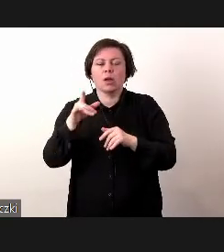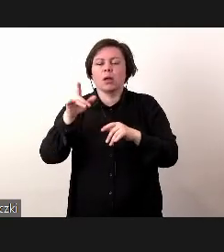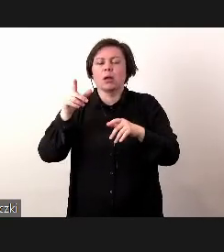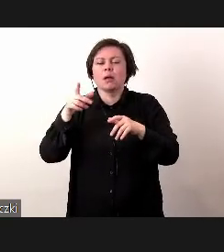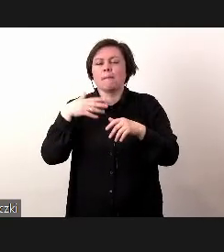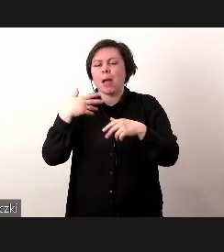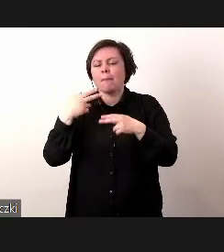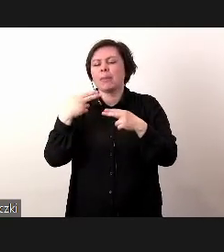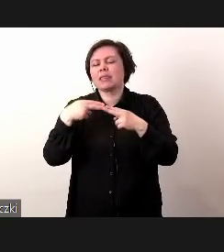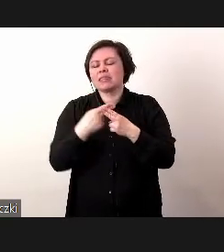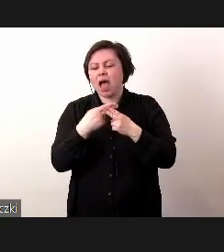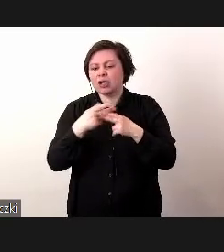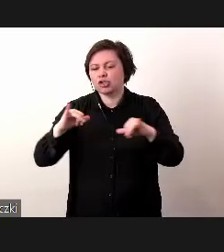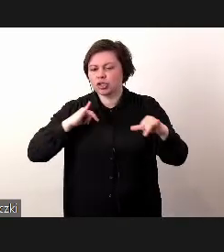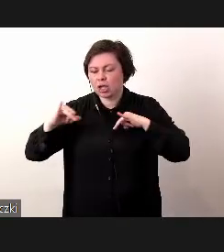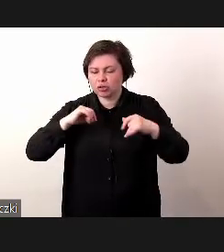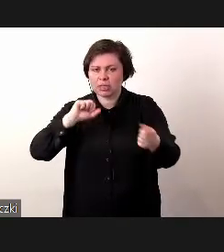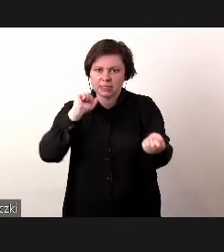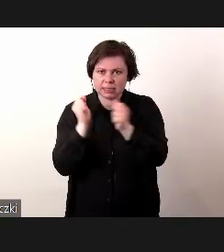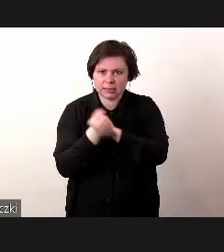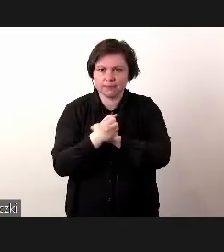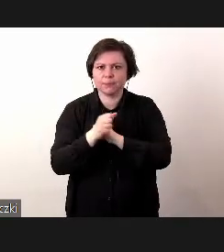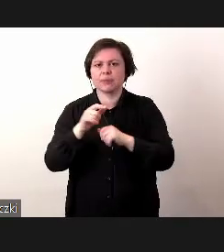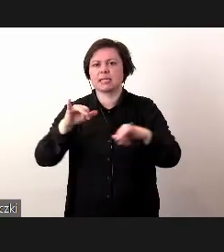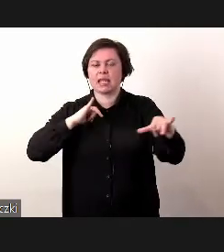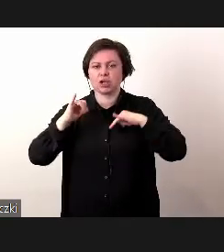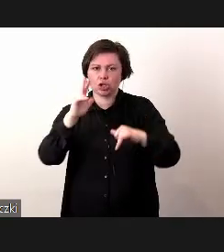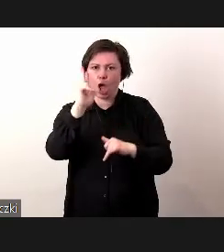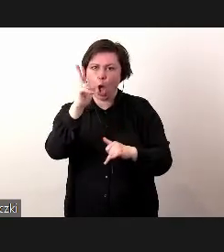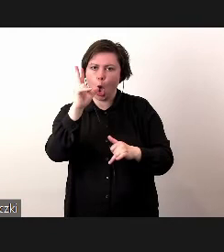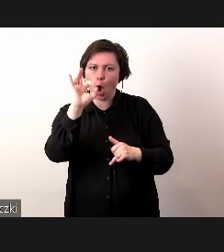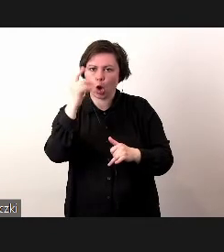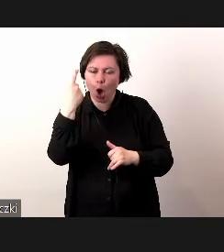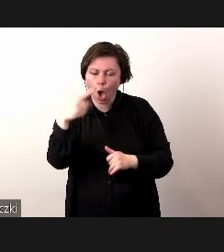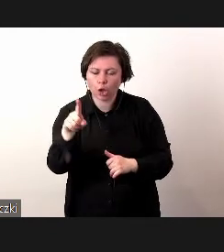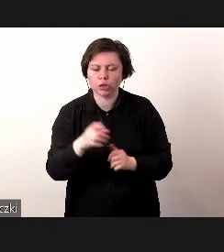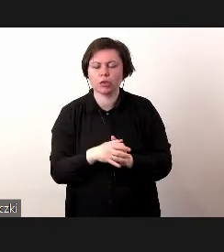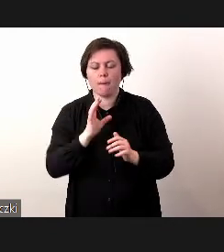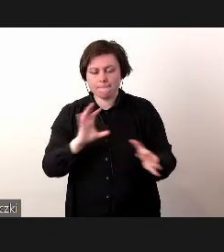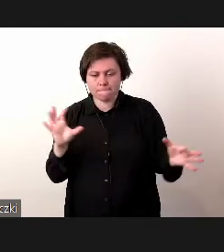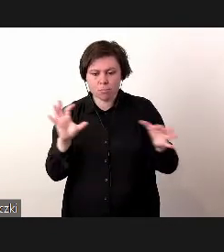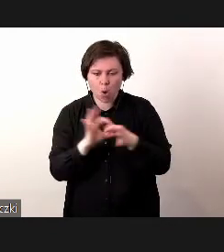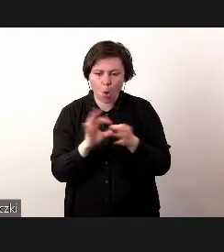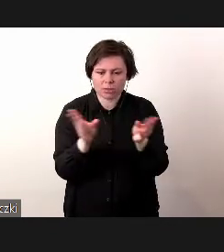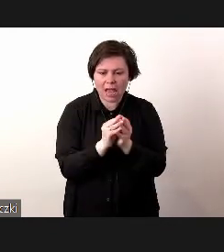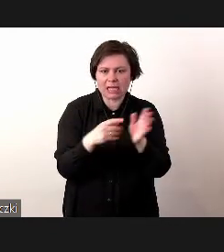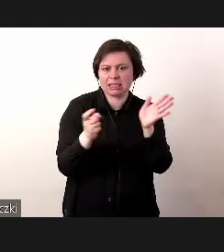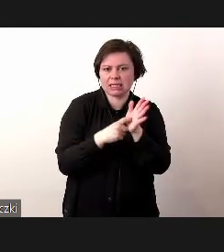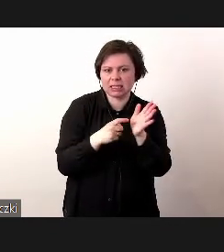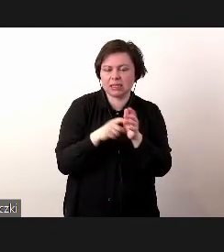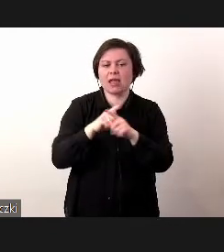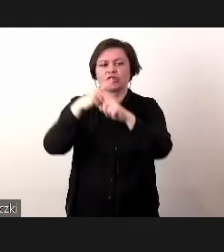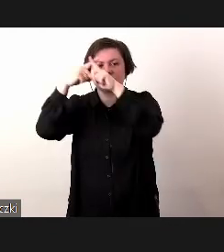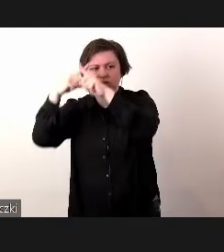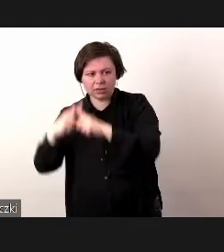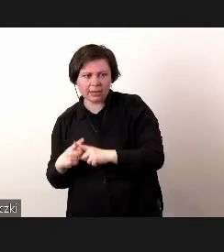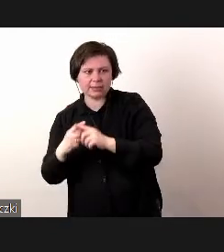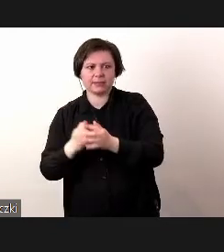zarządzania zmianami, zarządzania kodem, które możemy łączyć z wymaganiami oraz także testy.